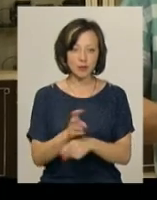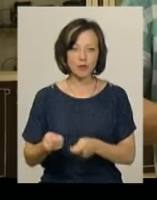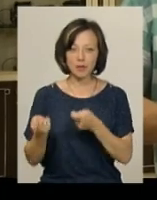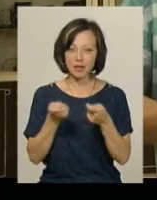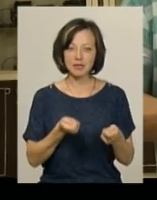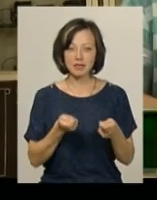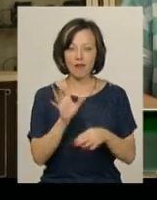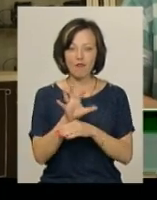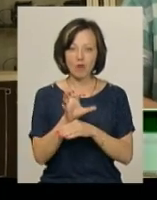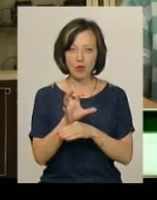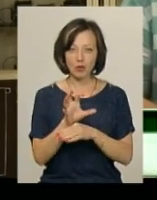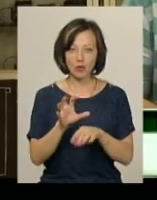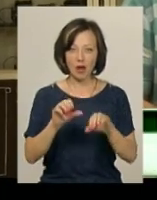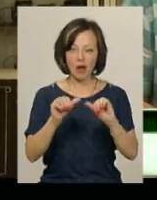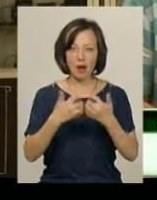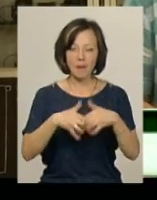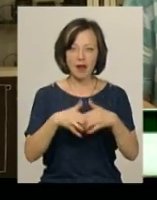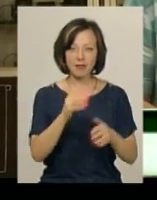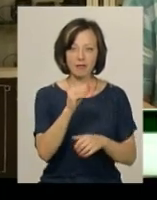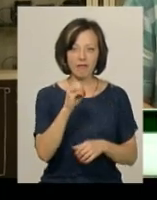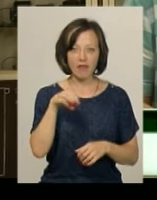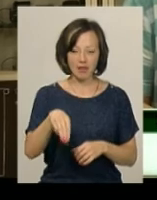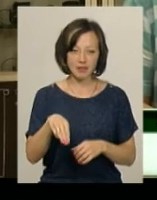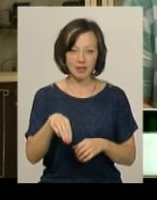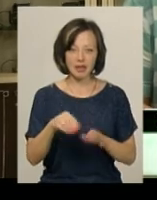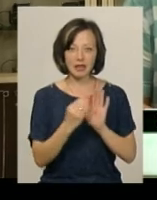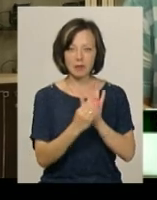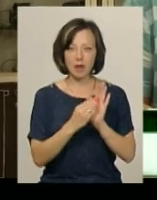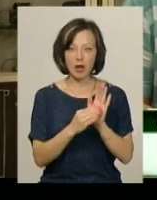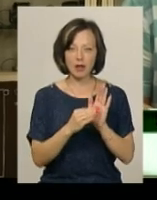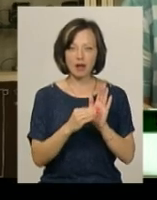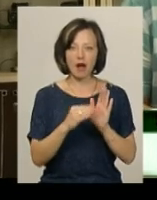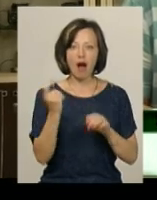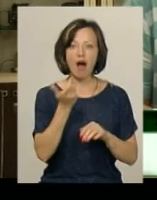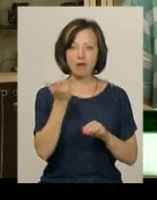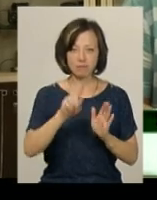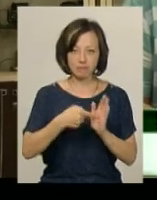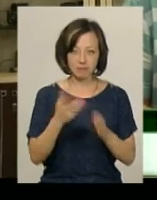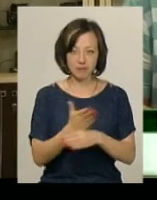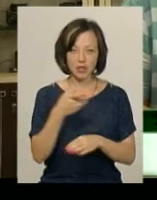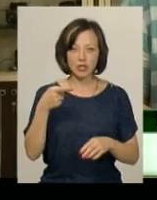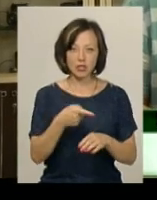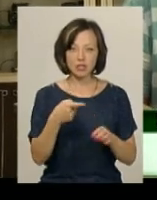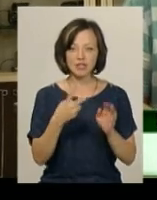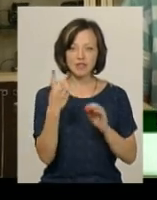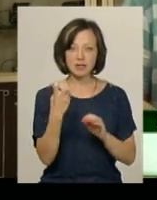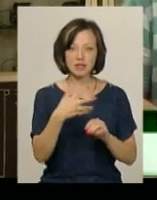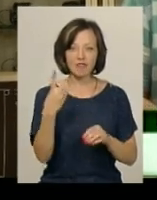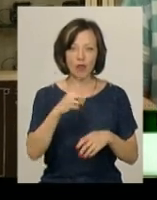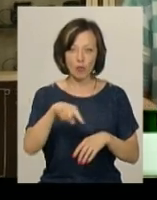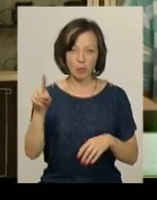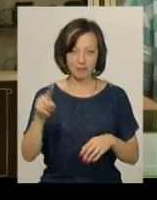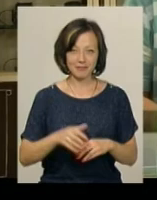фет з написом «Труд комуна» імені Дзержинського «Харков» і номер 1252.